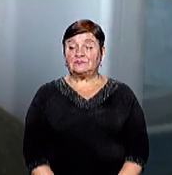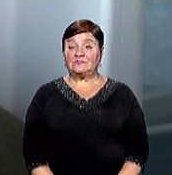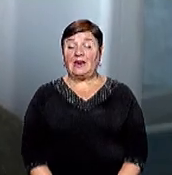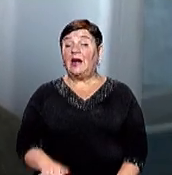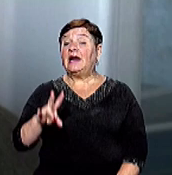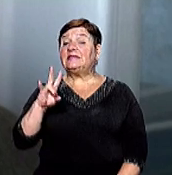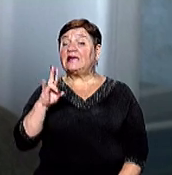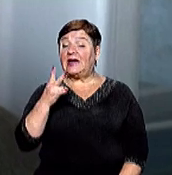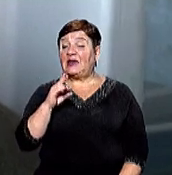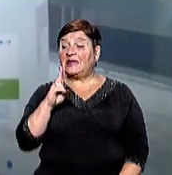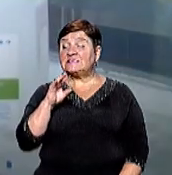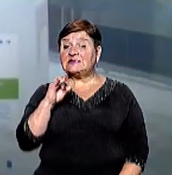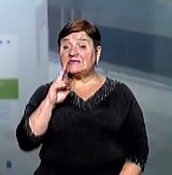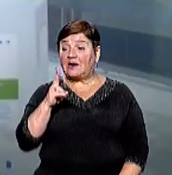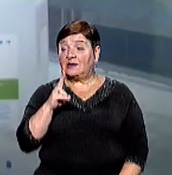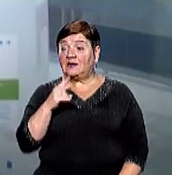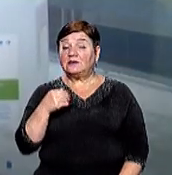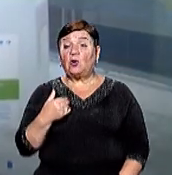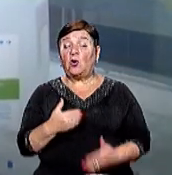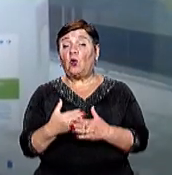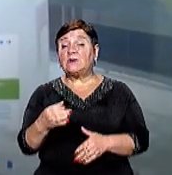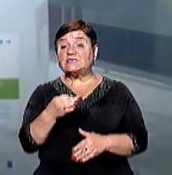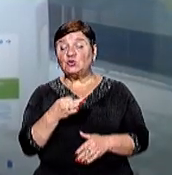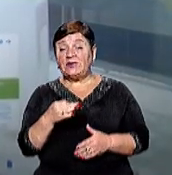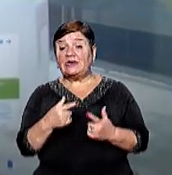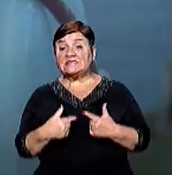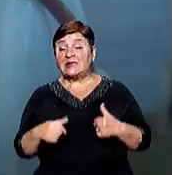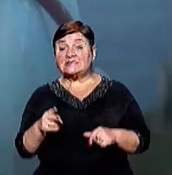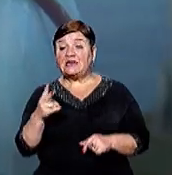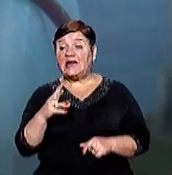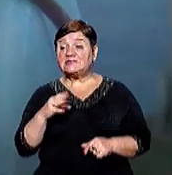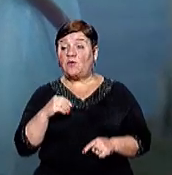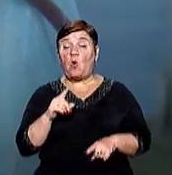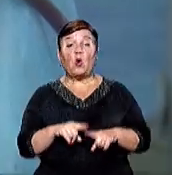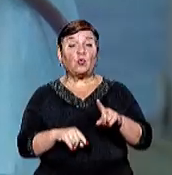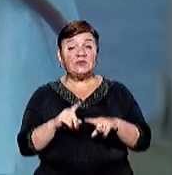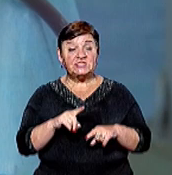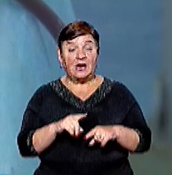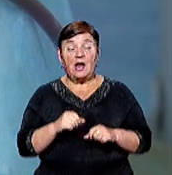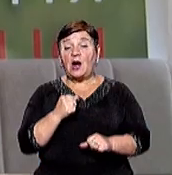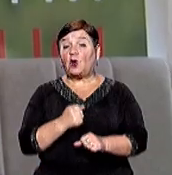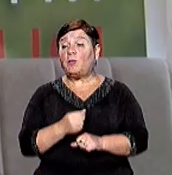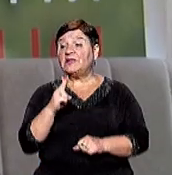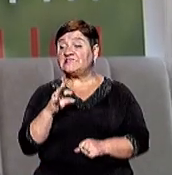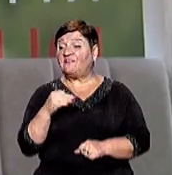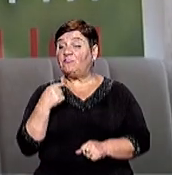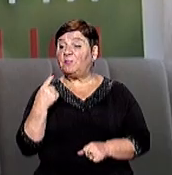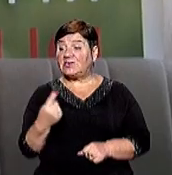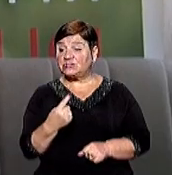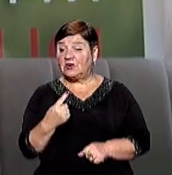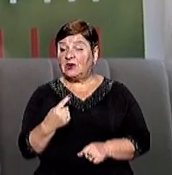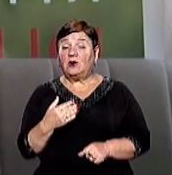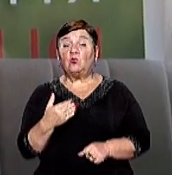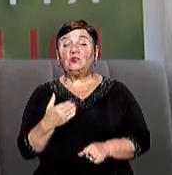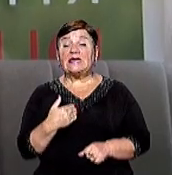Наталія Цуцяк прийшла здати кров до обласної станції переливання крові для свого родича Робить це вперше В нашій